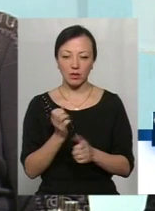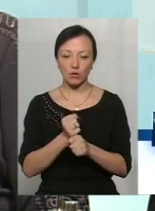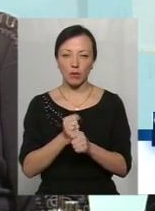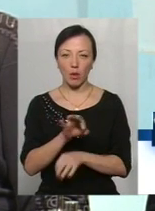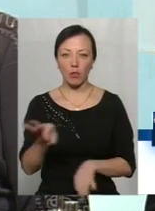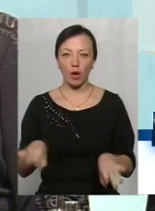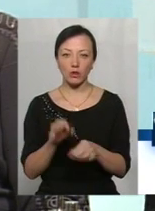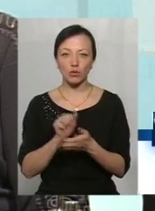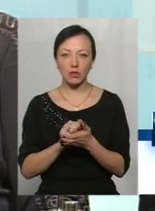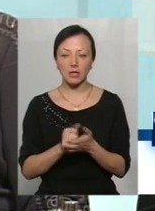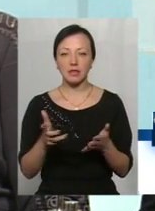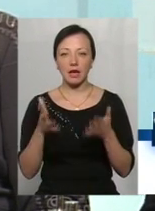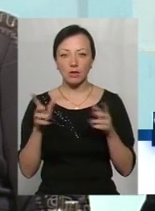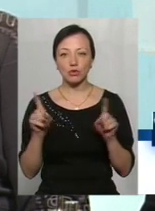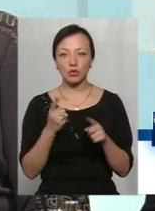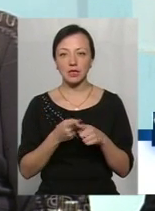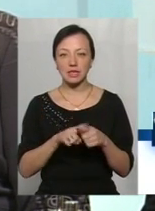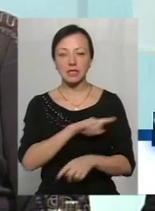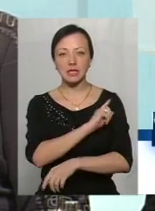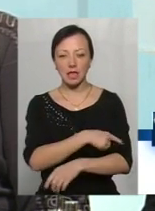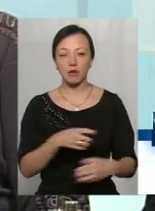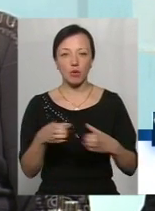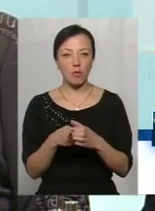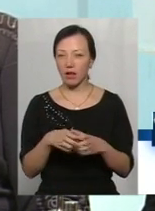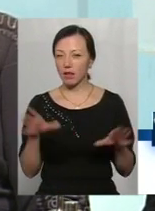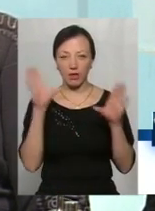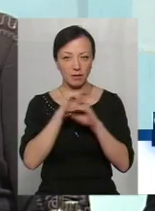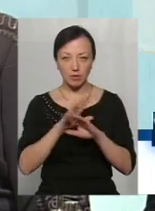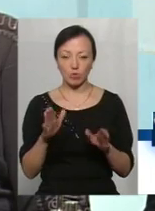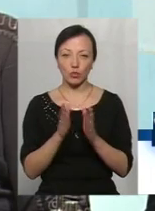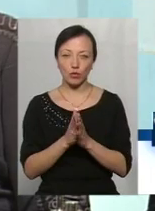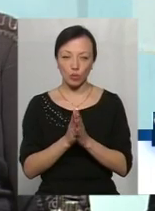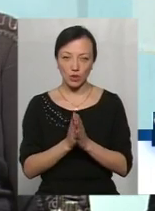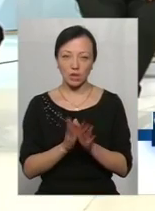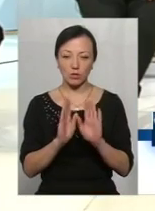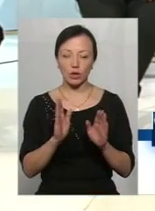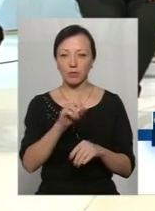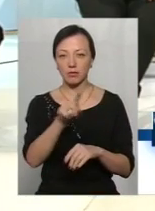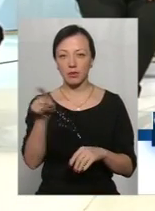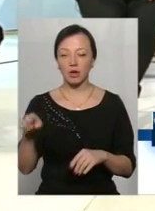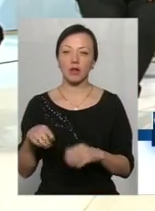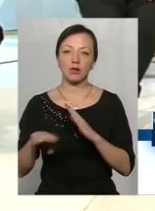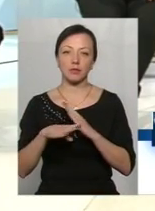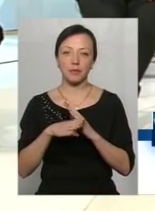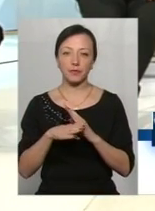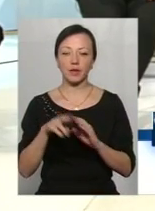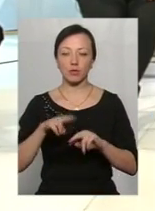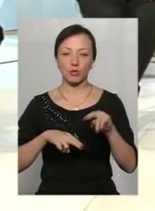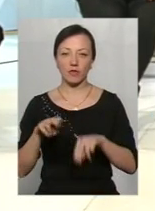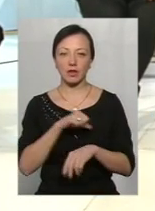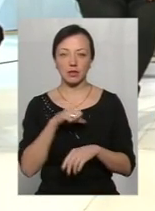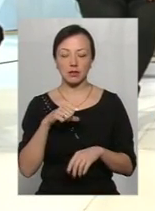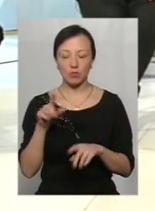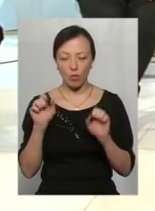проєктну документацію. Ясно, що ми силами громади це все не осилим, тому ми будемо стукати у всі двері, для того, щоб ми це все могли